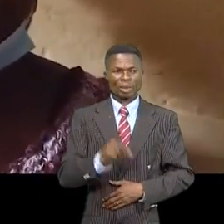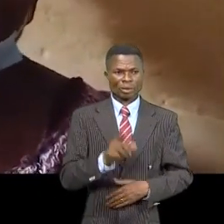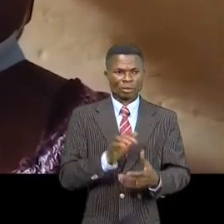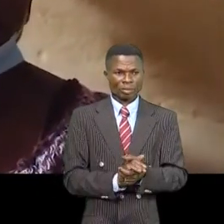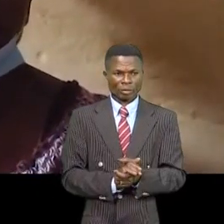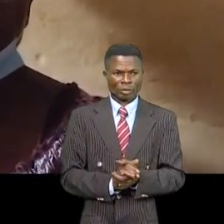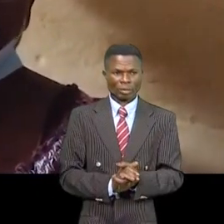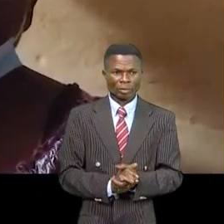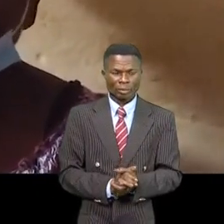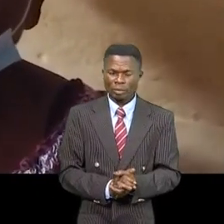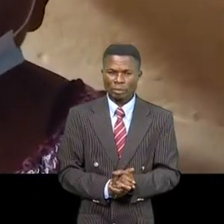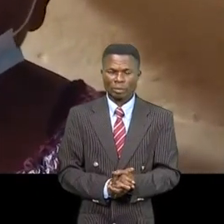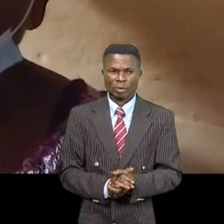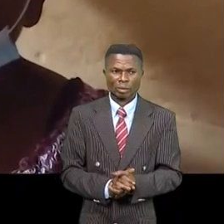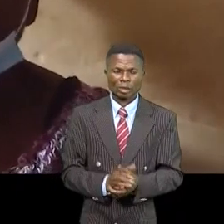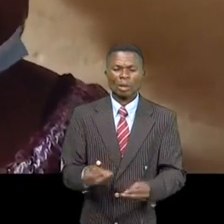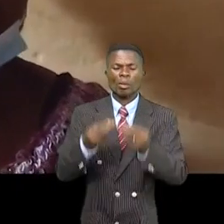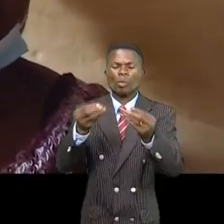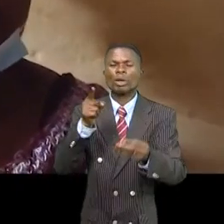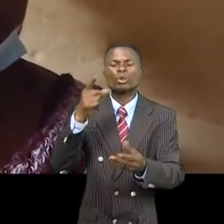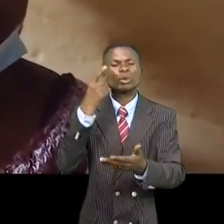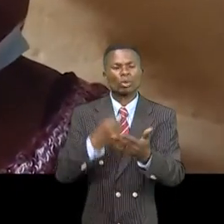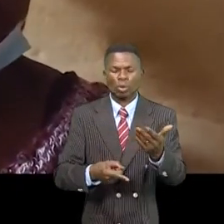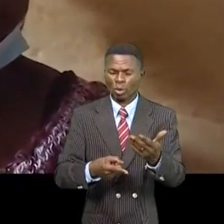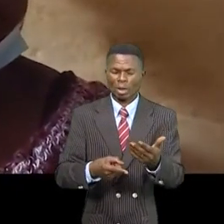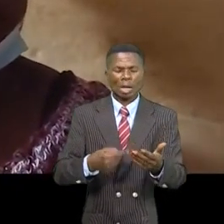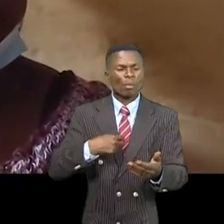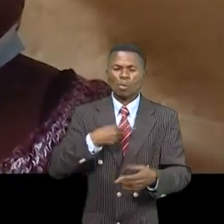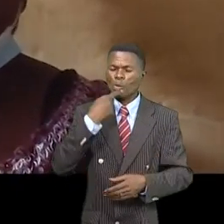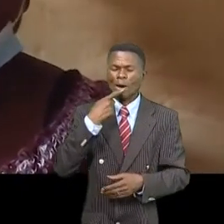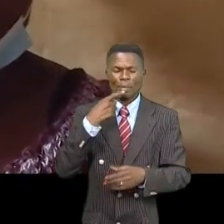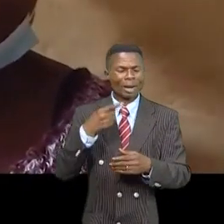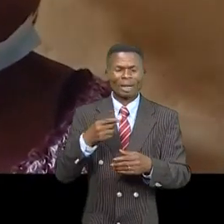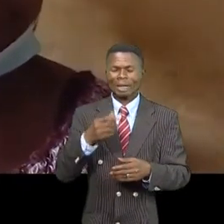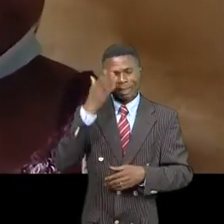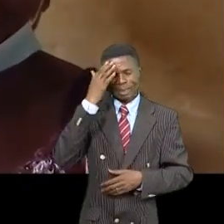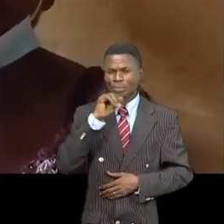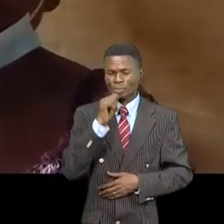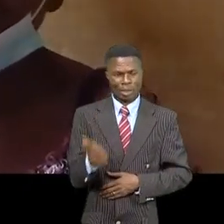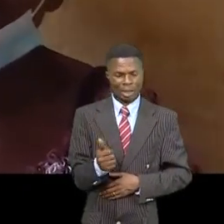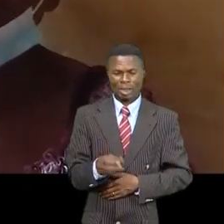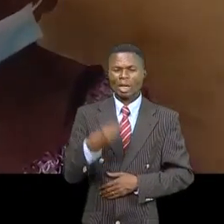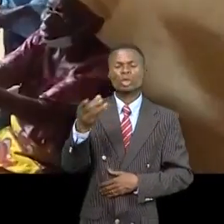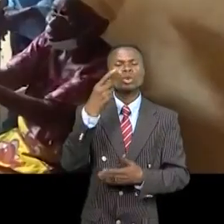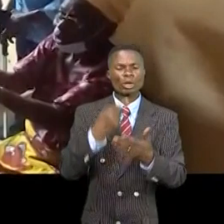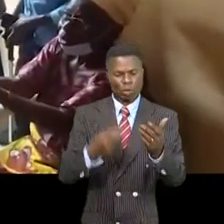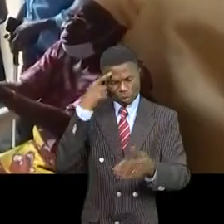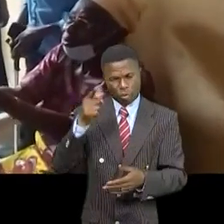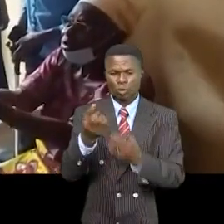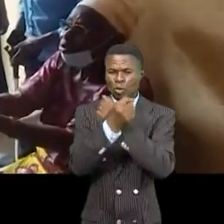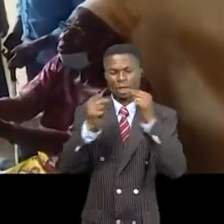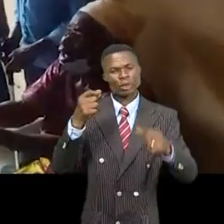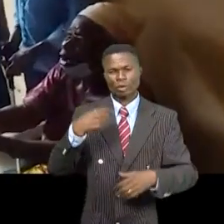sais quoi dire, quoi donner à Godempoi